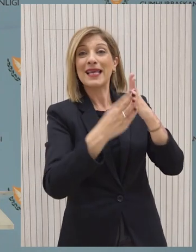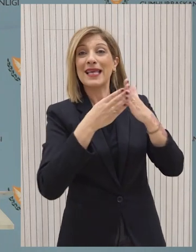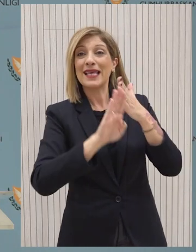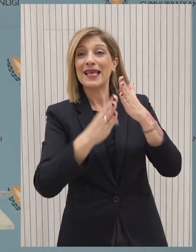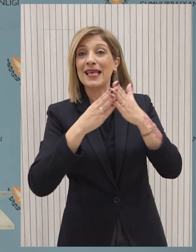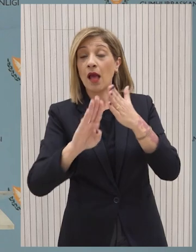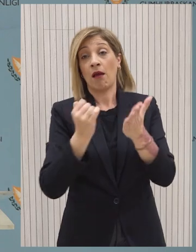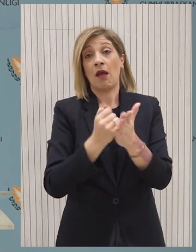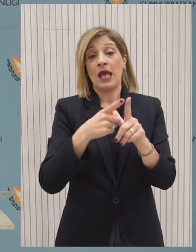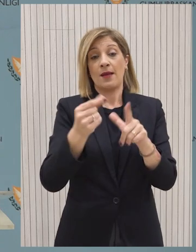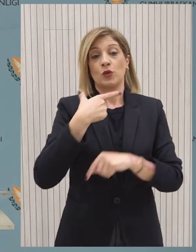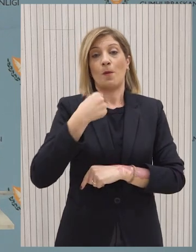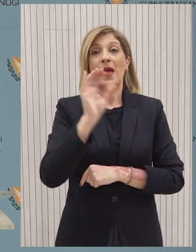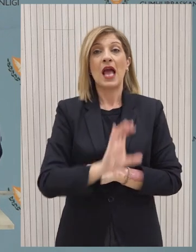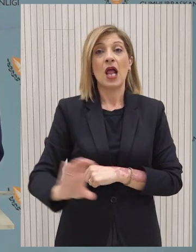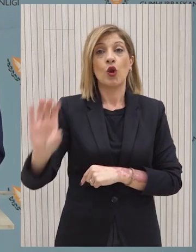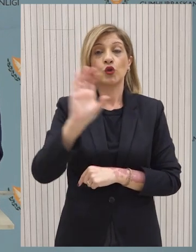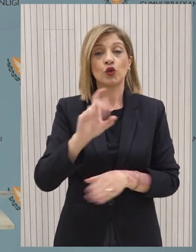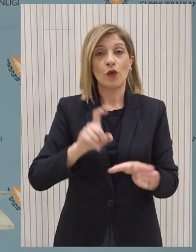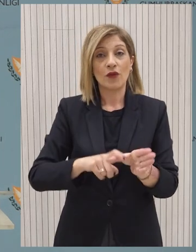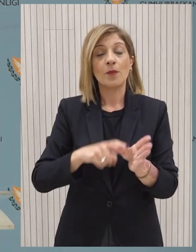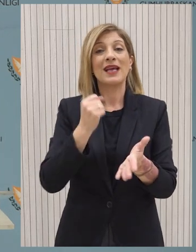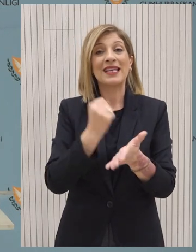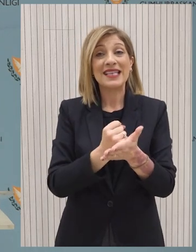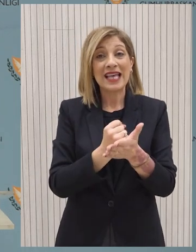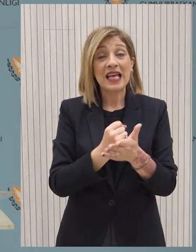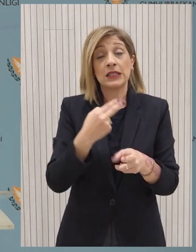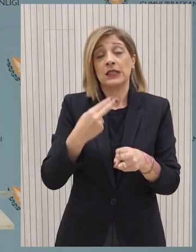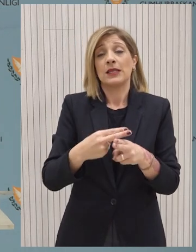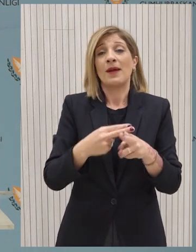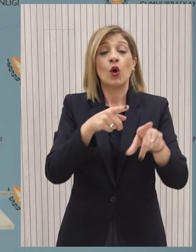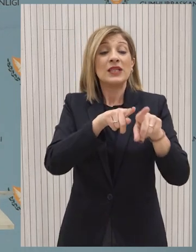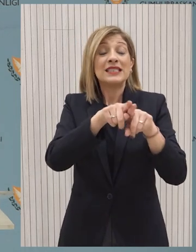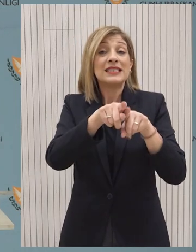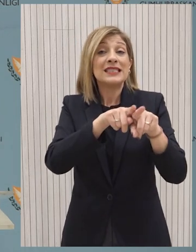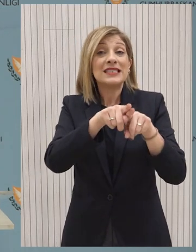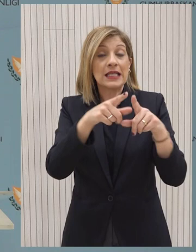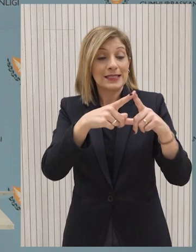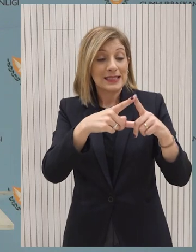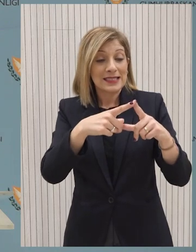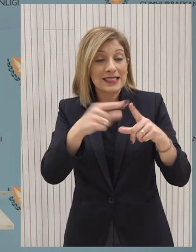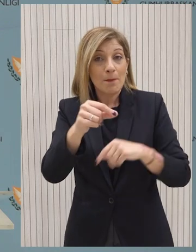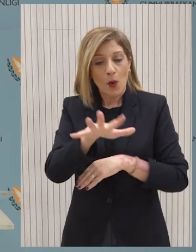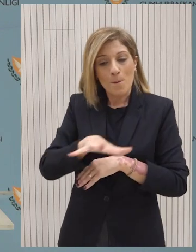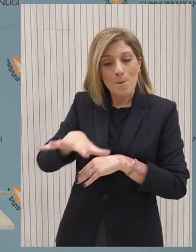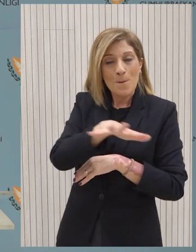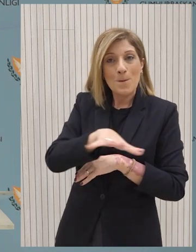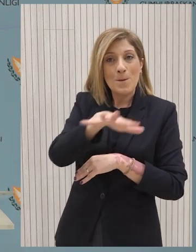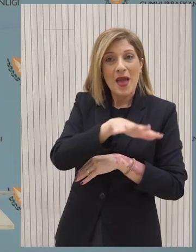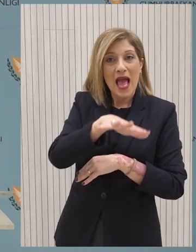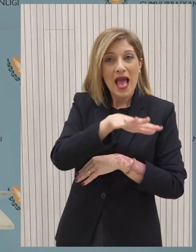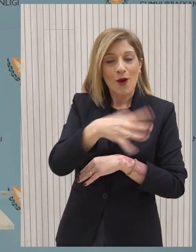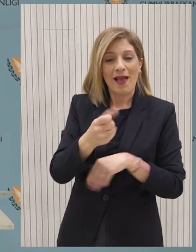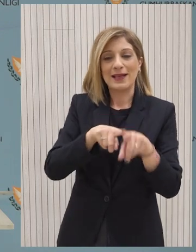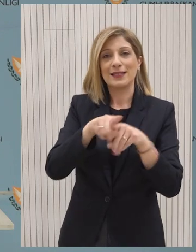διαχρονικά σχέσεις που έχουμε με τα κράτη της περιοχής και με το Ισραήλ που εμπλέκονται σε αυτή την κρίση. Πρόσωπερα, αναφορικά, με αυτό που είπα νομίζω τώρα,